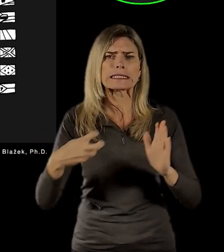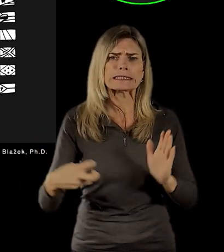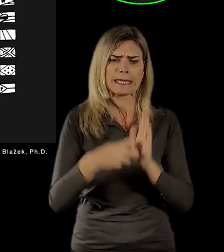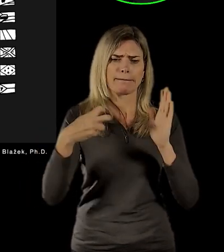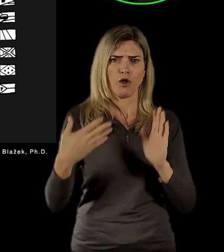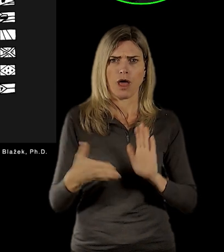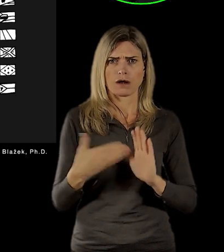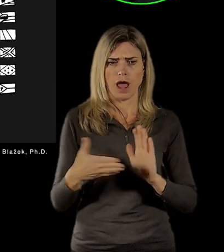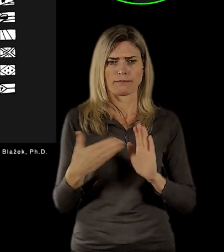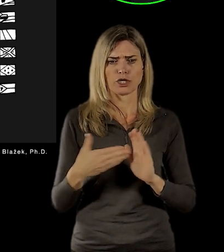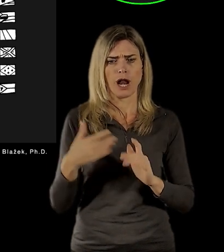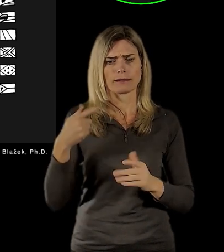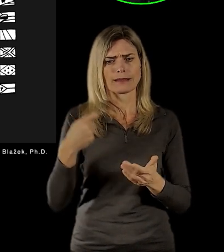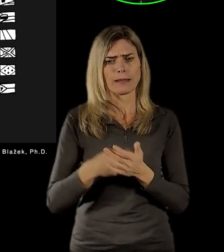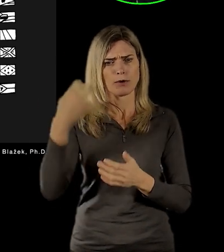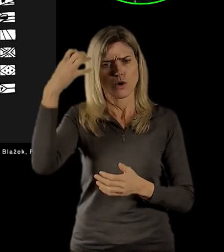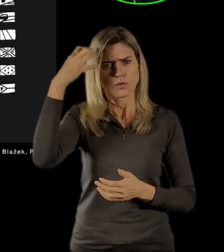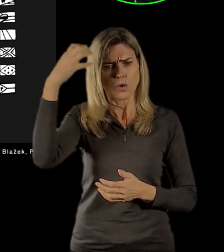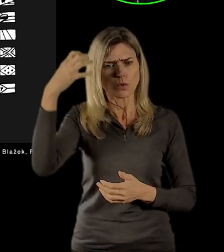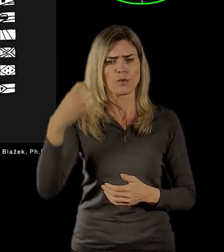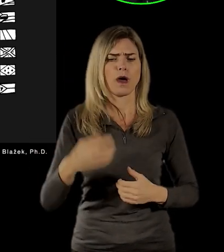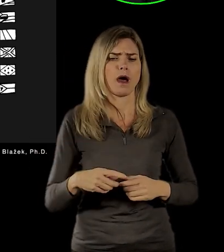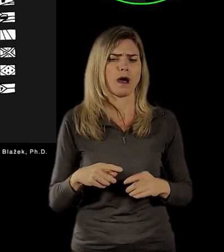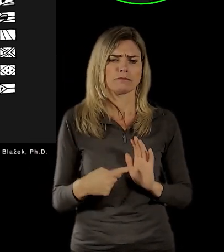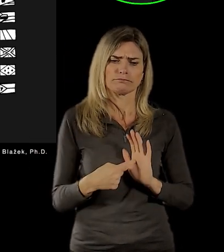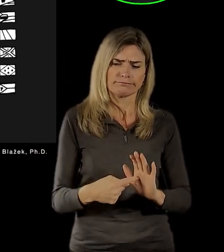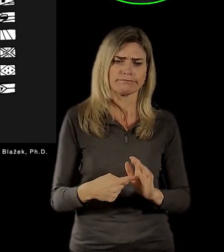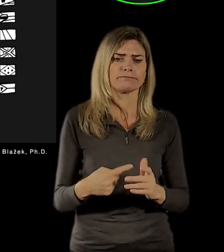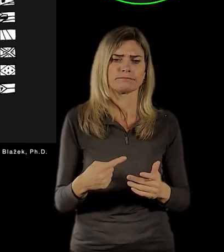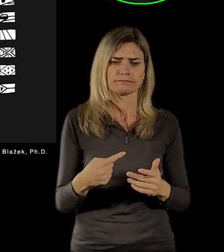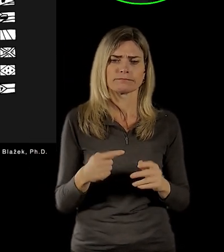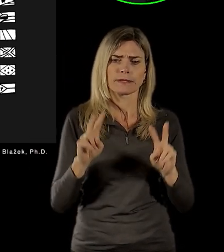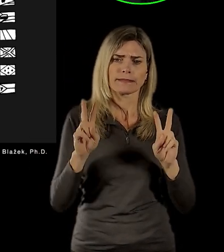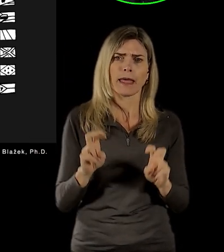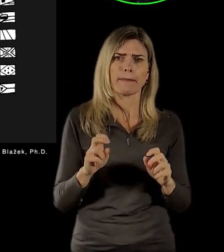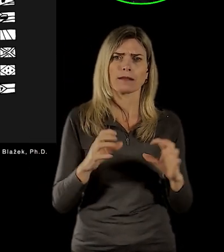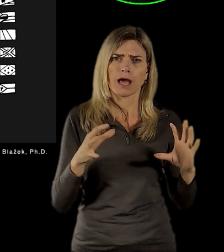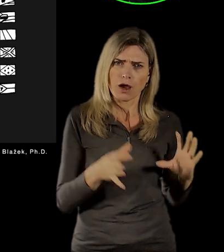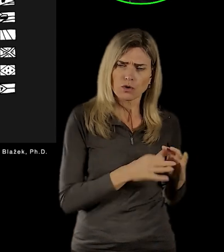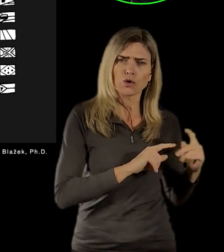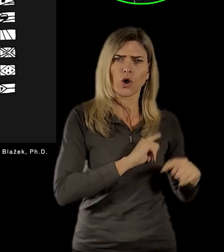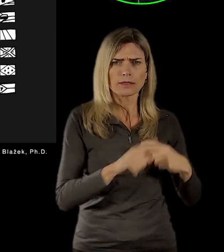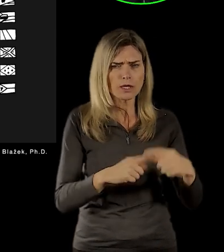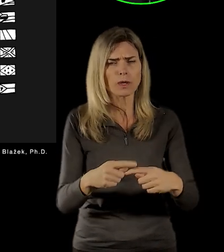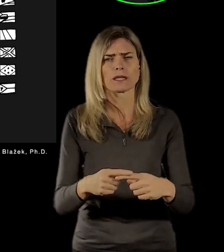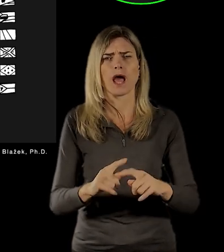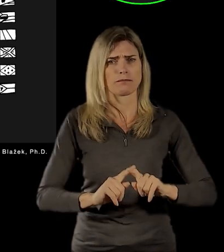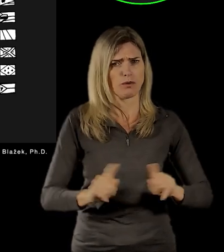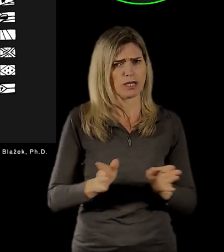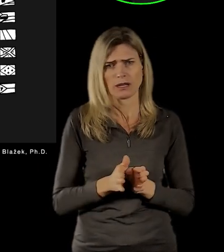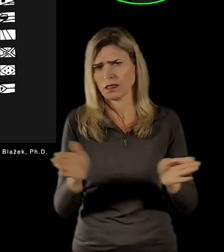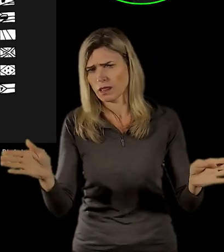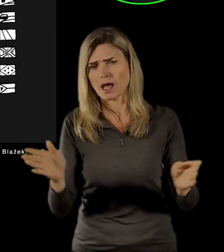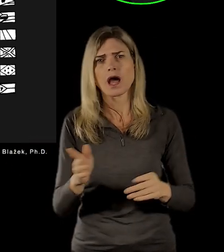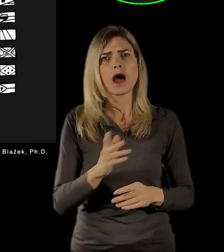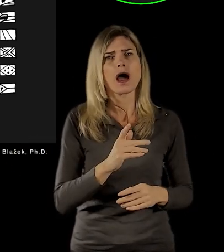republikánská koruna, téma, které vlastně ukazuje téma continuity a discontinuity v